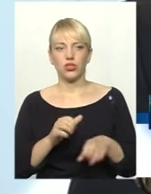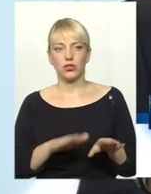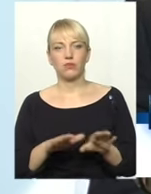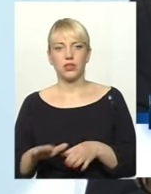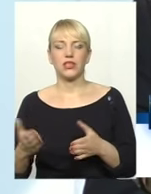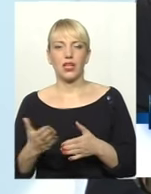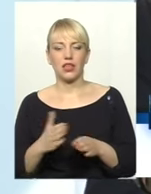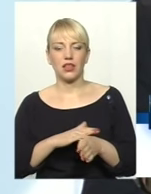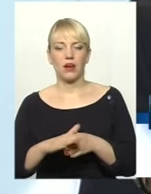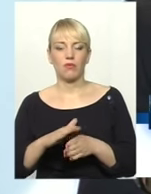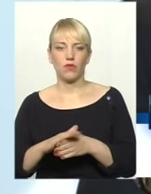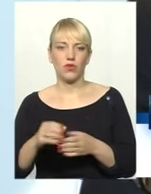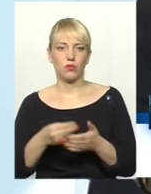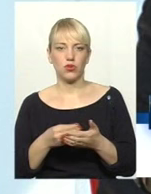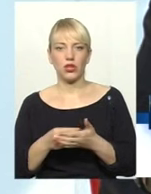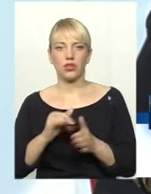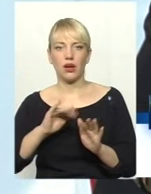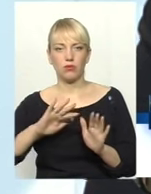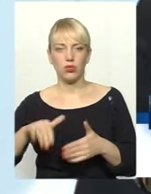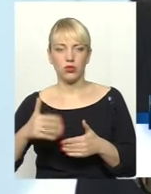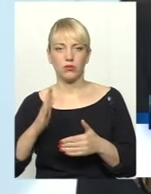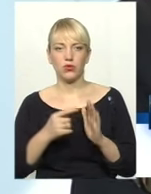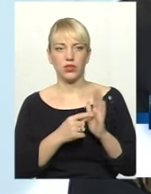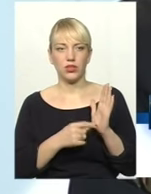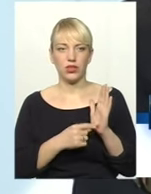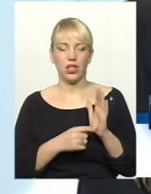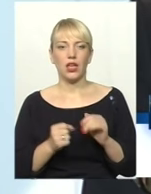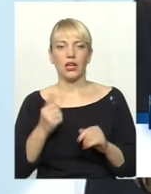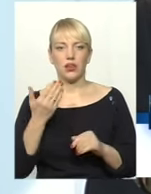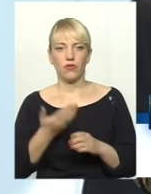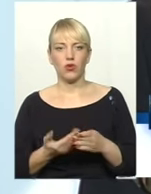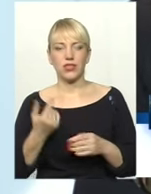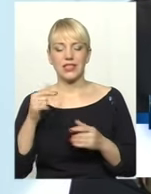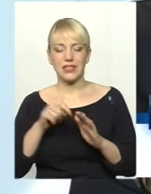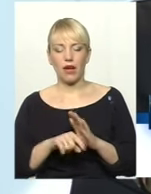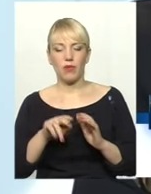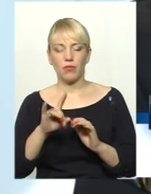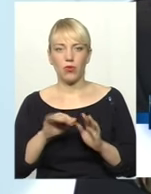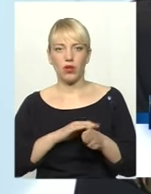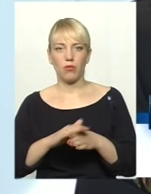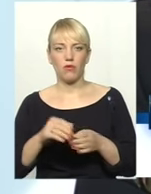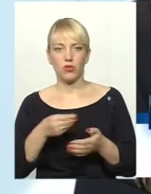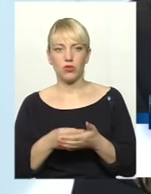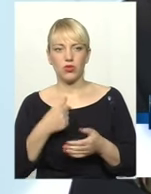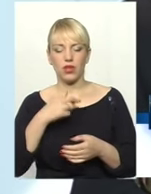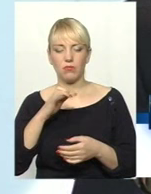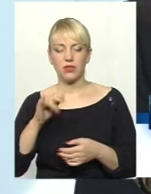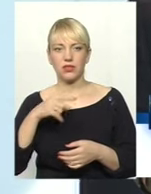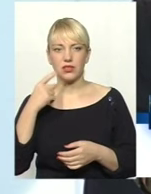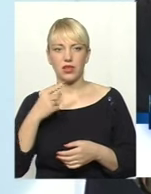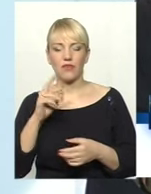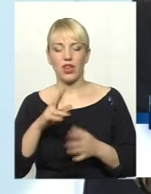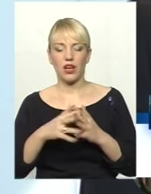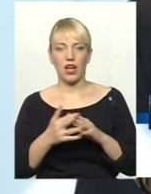наповнюють бюджет, а потім вже його ділити. І от саме тут про наповнення бюджету я би сказав. Як